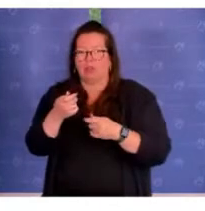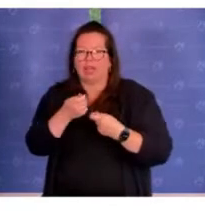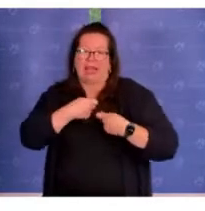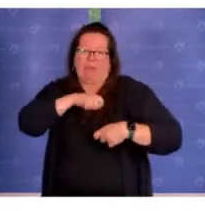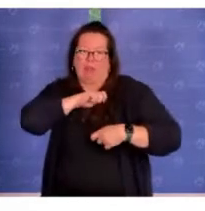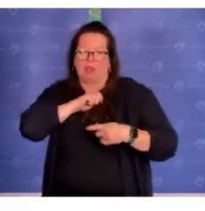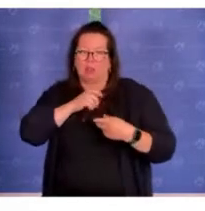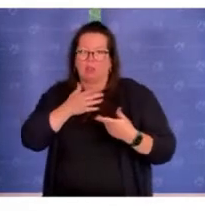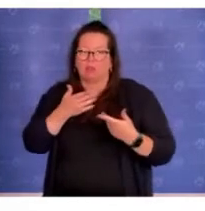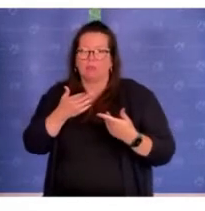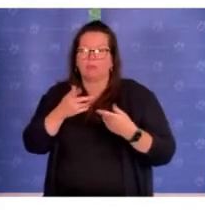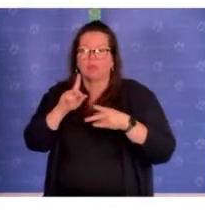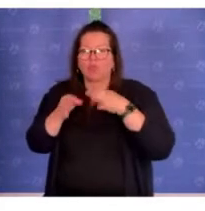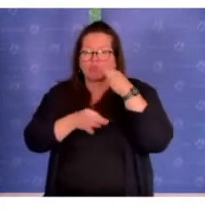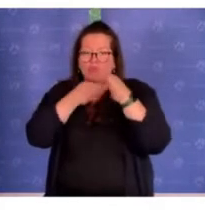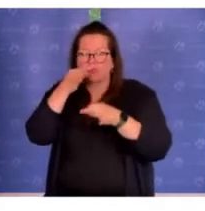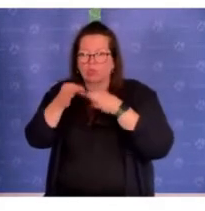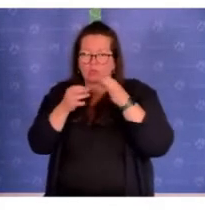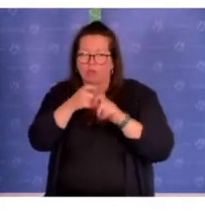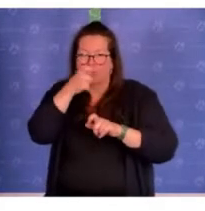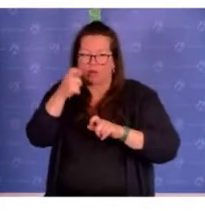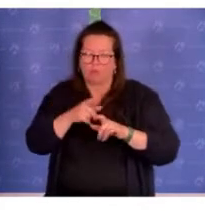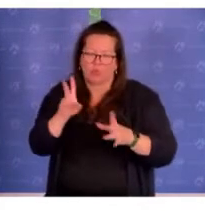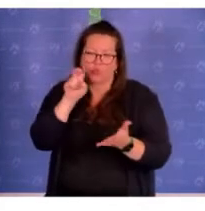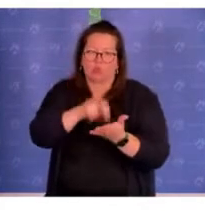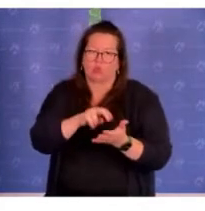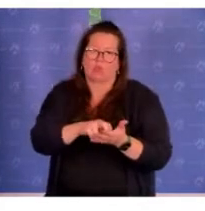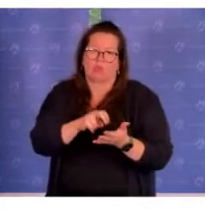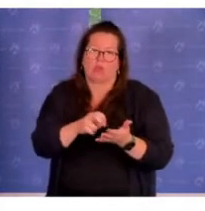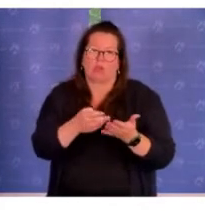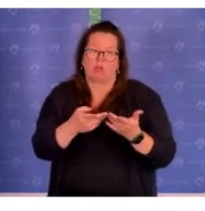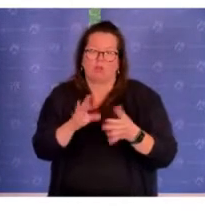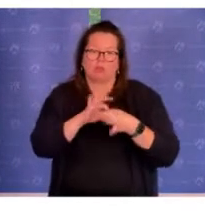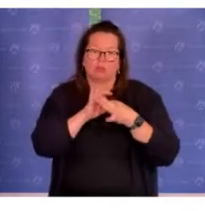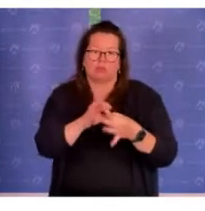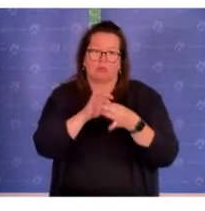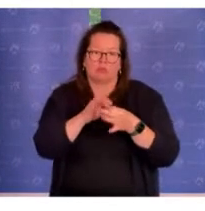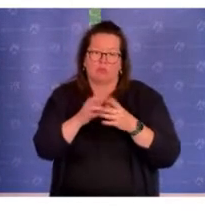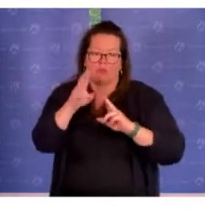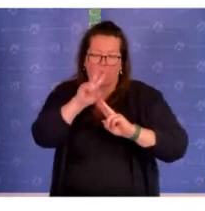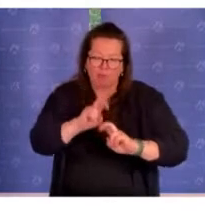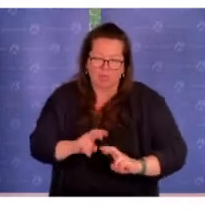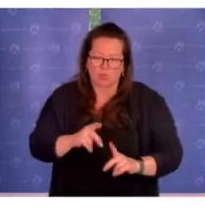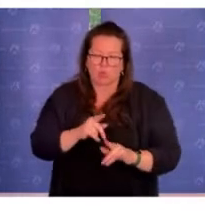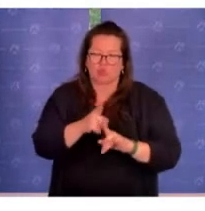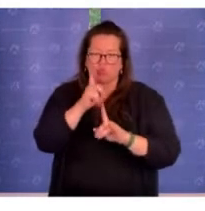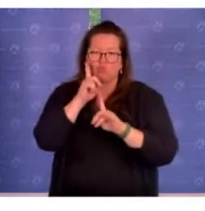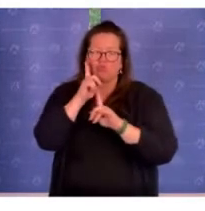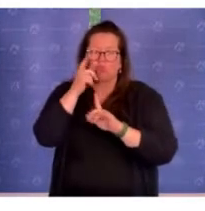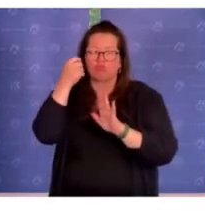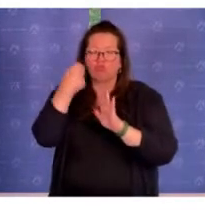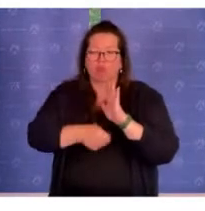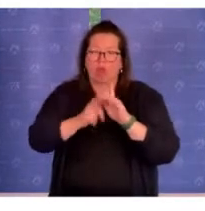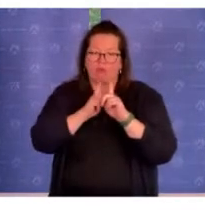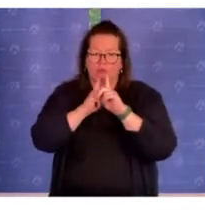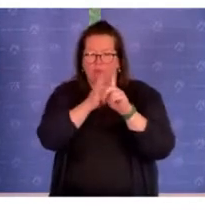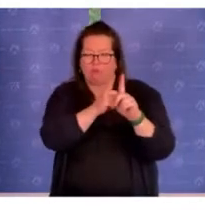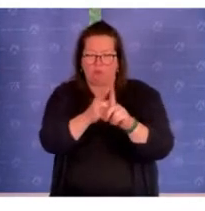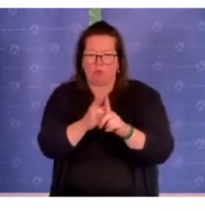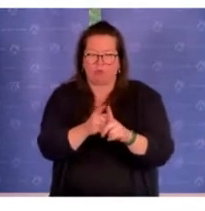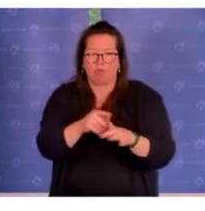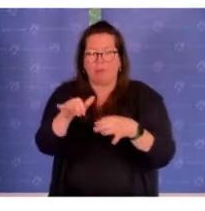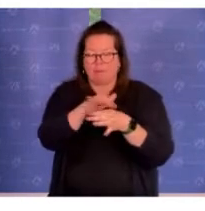aber mit spezifischen auch Verantwortlichkeiten, Zuständigkeiten im Rahmen der Ermittlungs und Strafverfolgungsbehörden für den Bereich